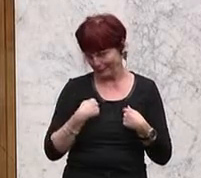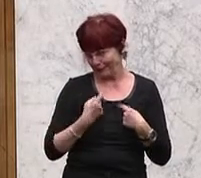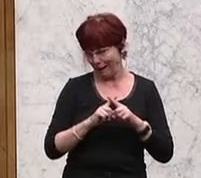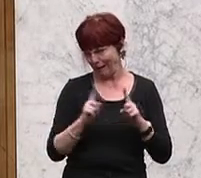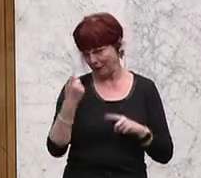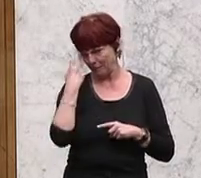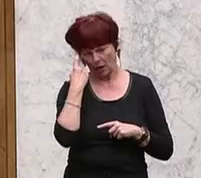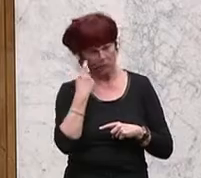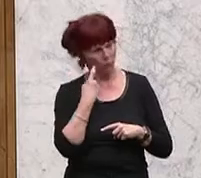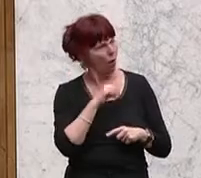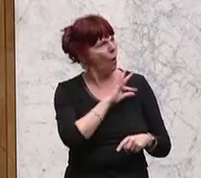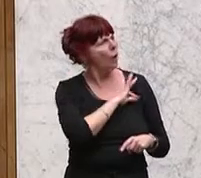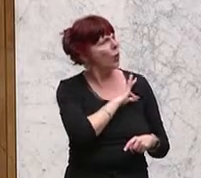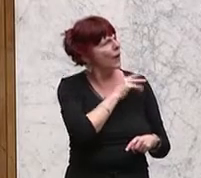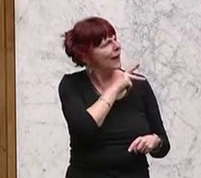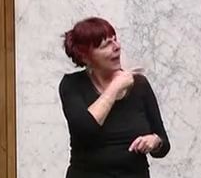Asfinac so loben kann.